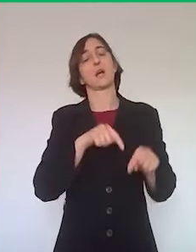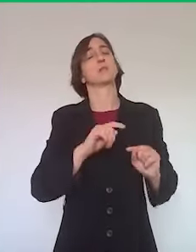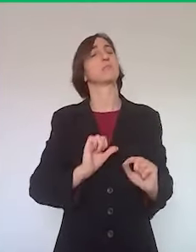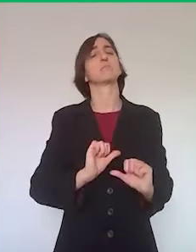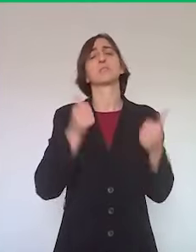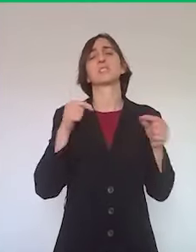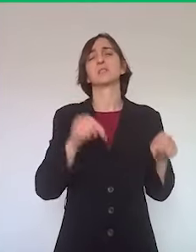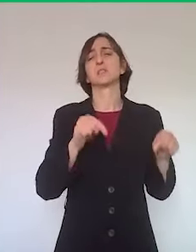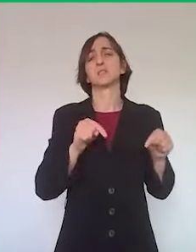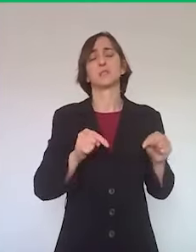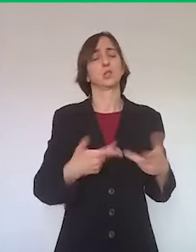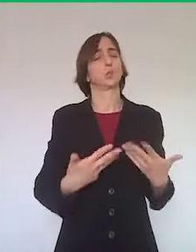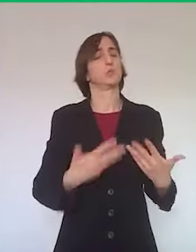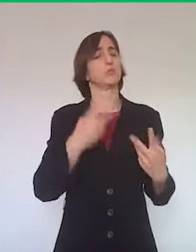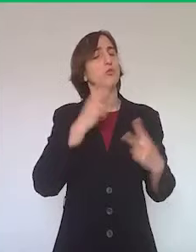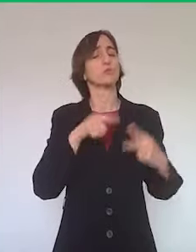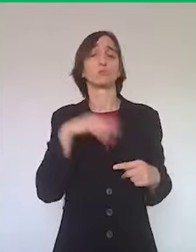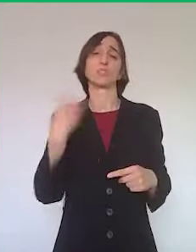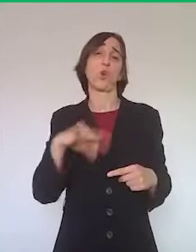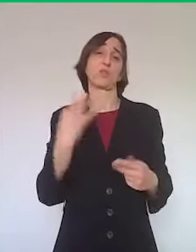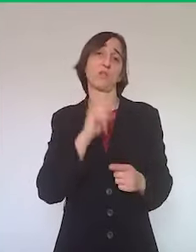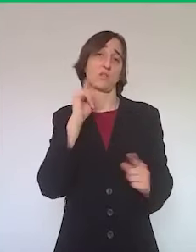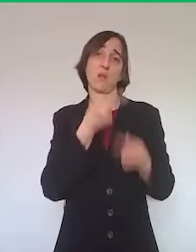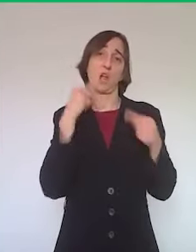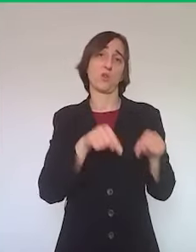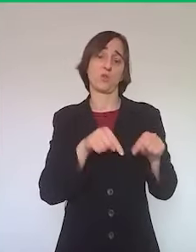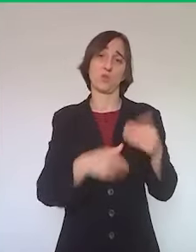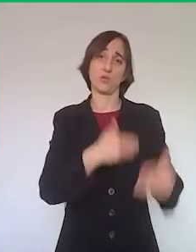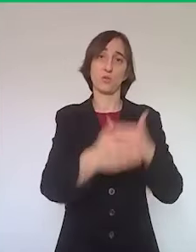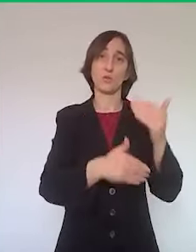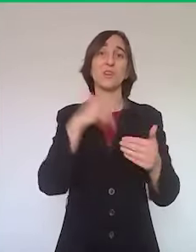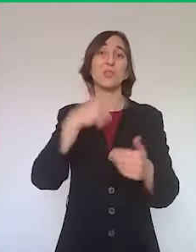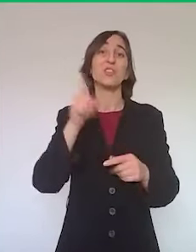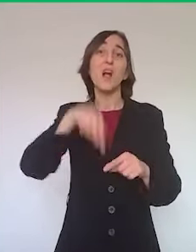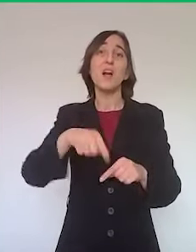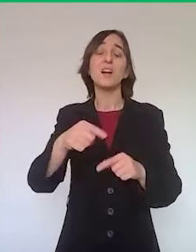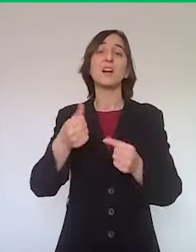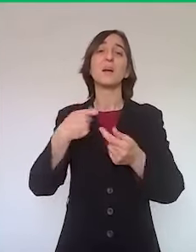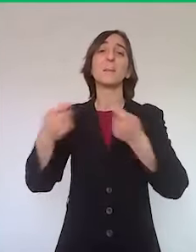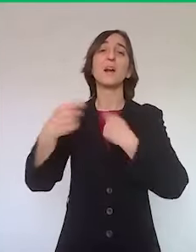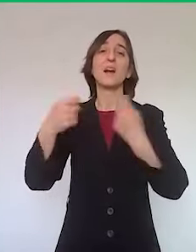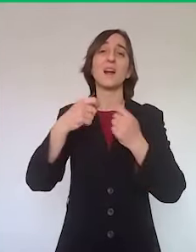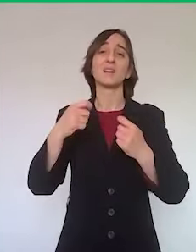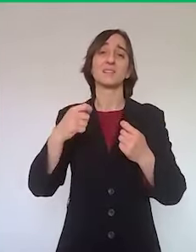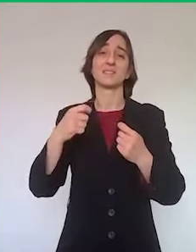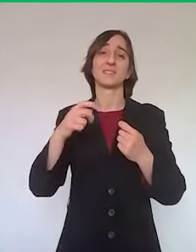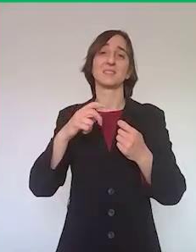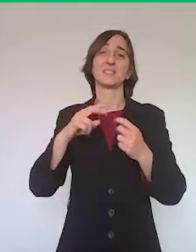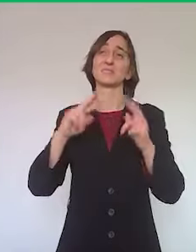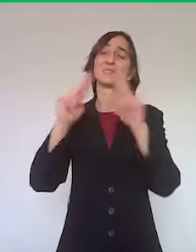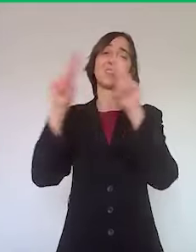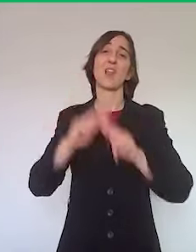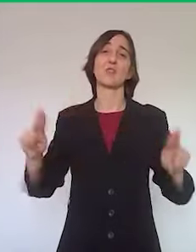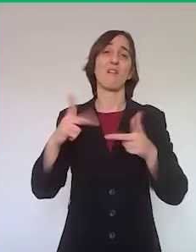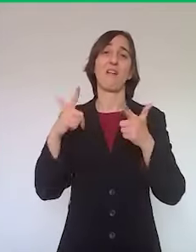ripartire. D'altra parte nel momento in cui i mercati internazionali sono chiusi, parlavo prima dei due nonni che non possono raggiungere ad